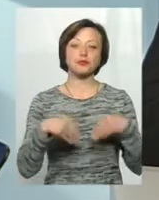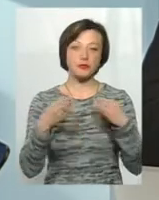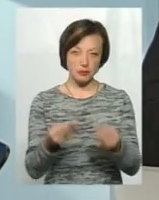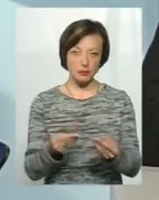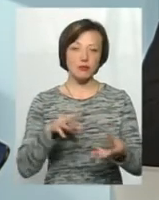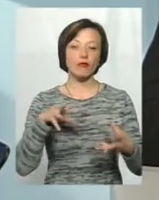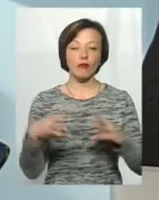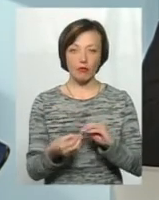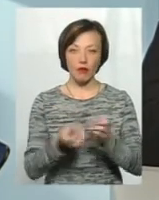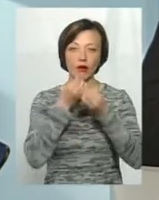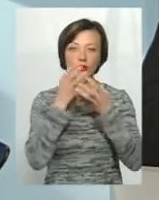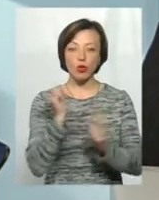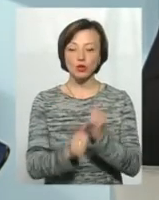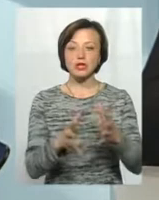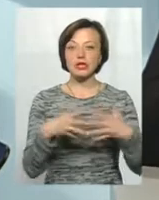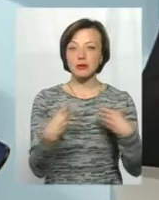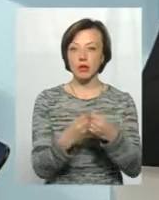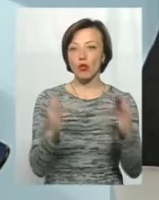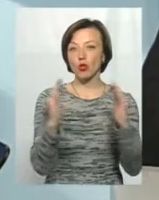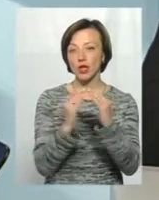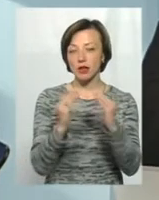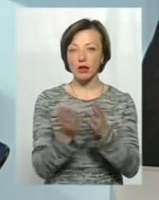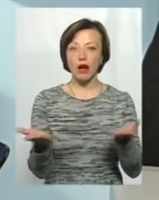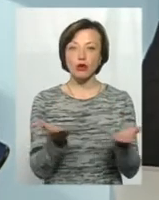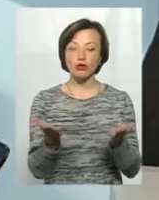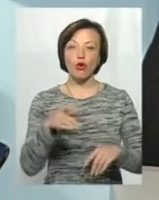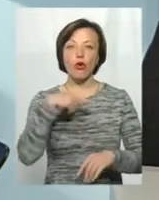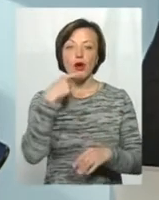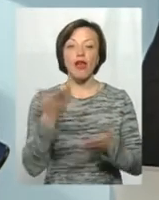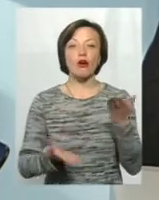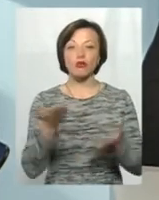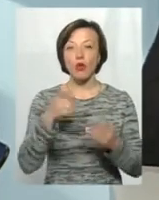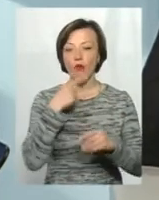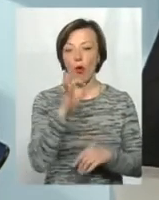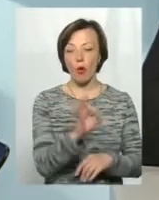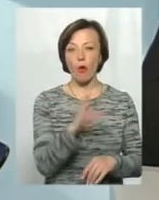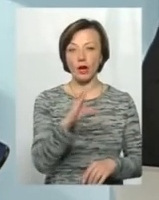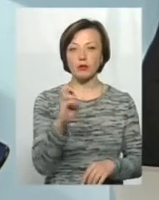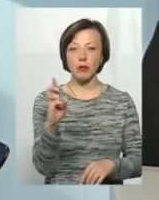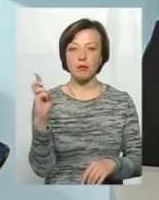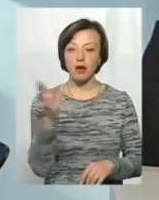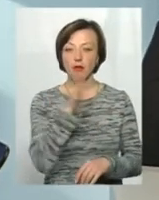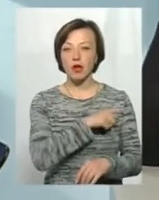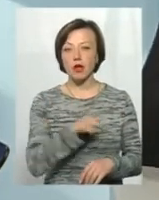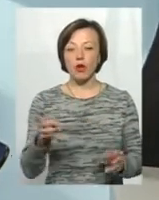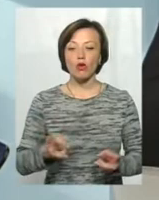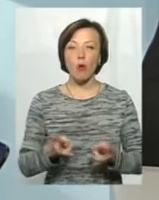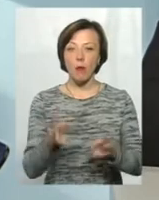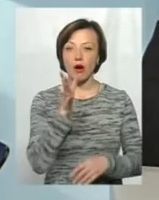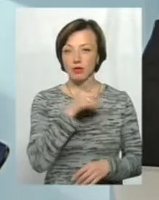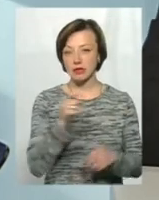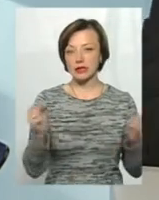економічний ефект для кожної сім'ї, оселі або будинку, якщо мови йде про кредити для ОСББ, в період опалюваної